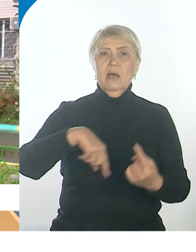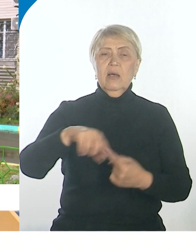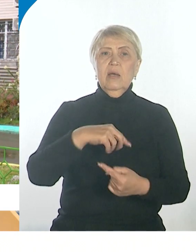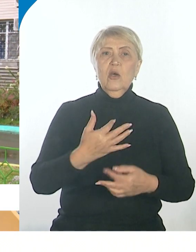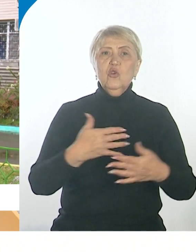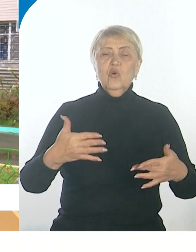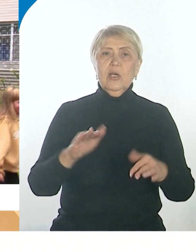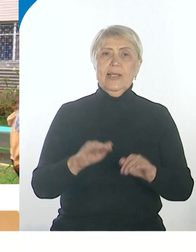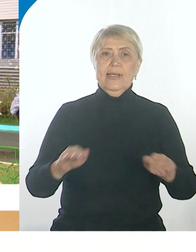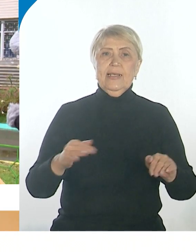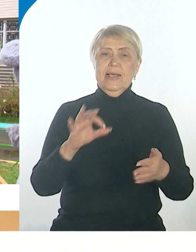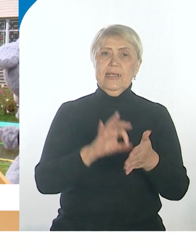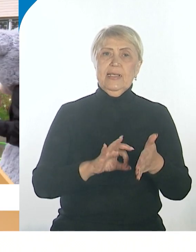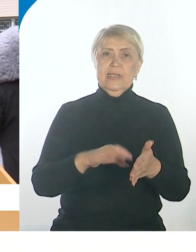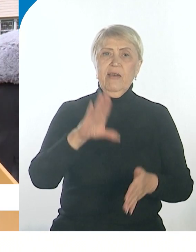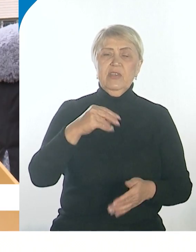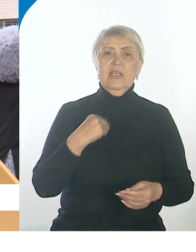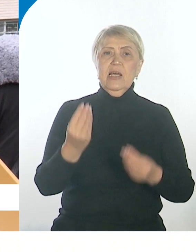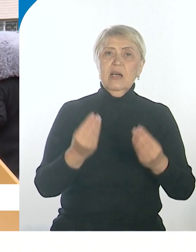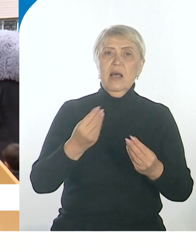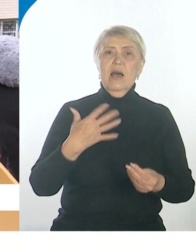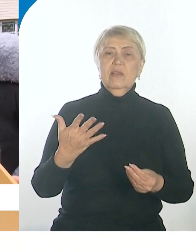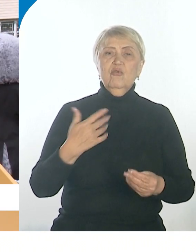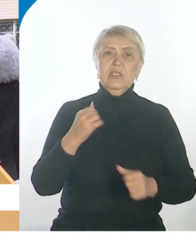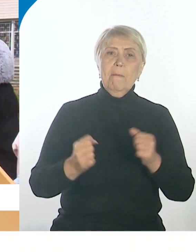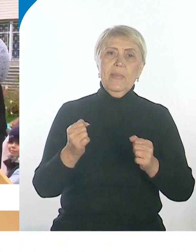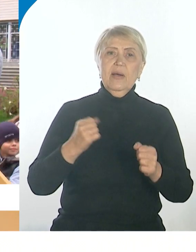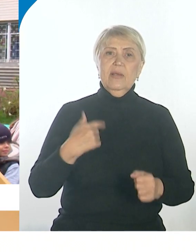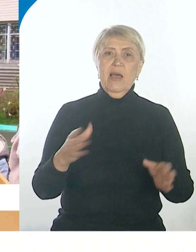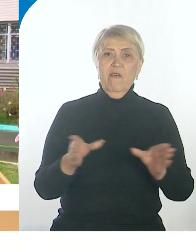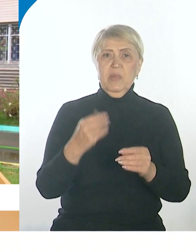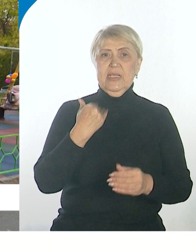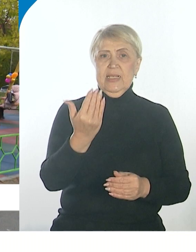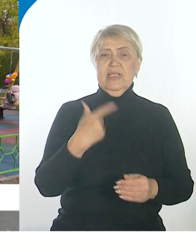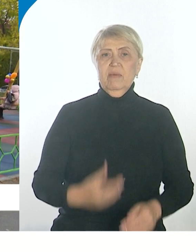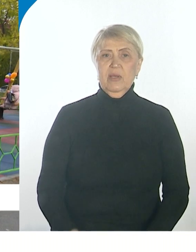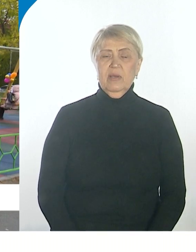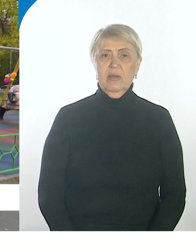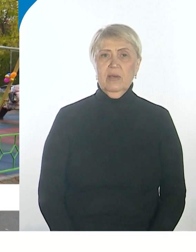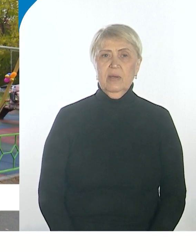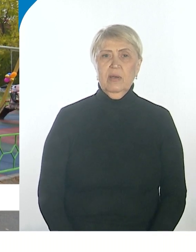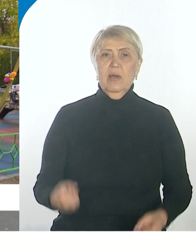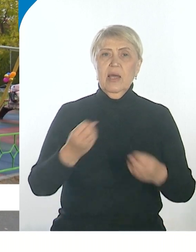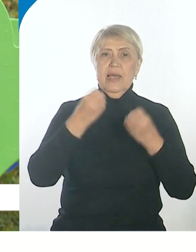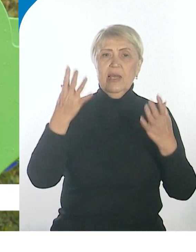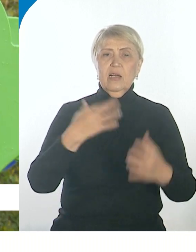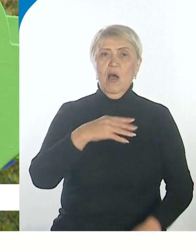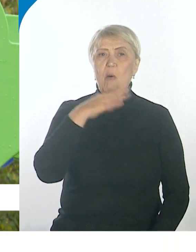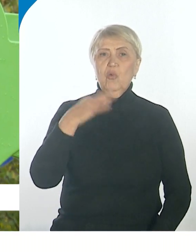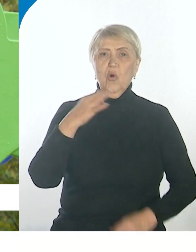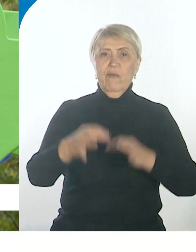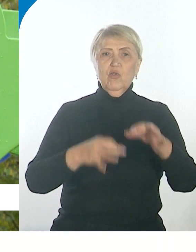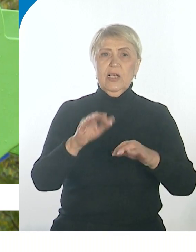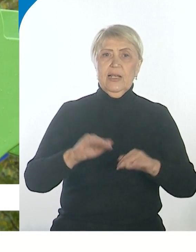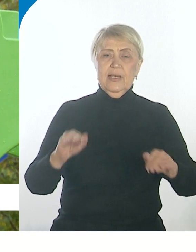Столько детей здесь. Все бегают, и мы с ними тоже пляшем. Отлично. Яркая, многофункциональная детская